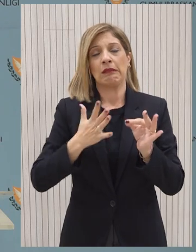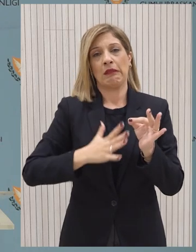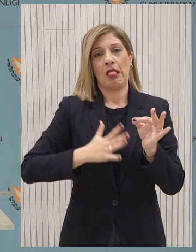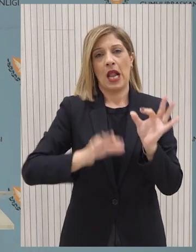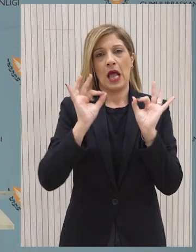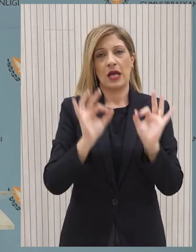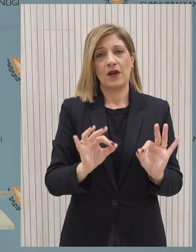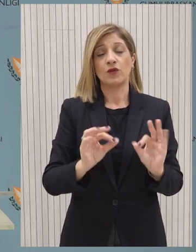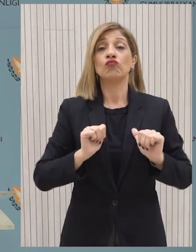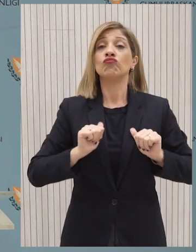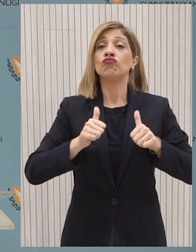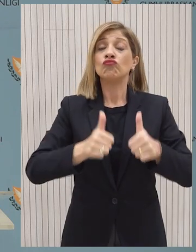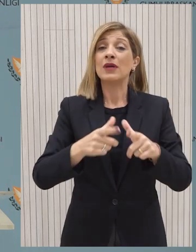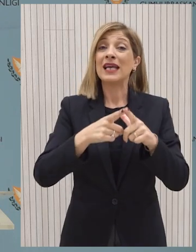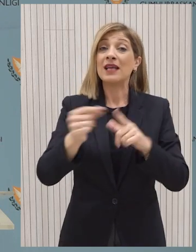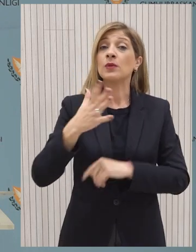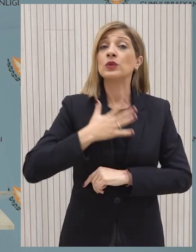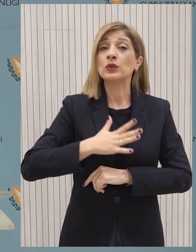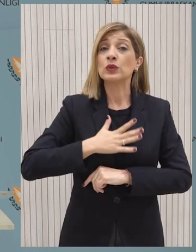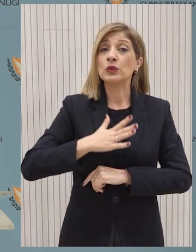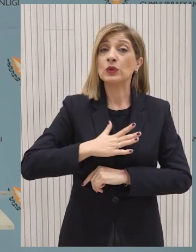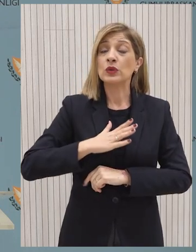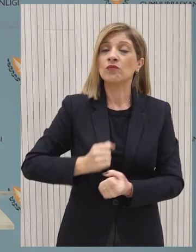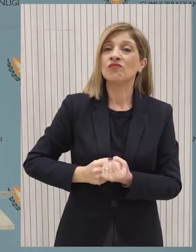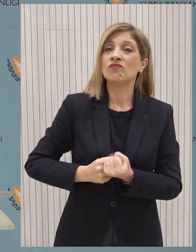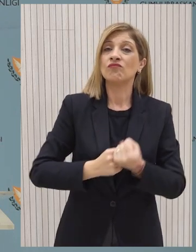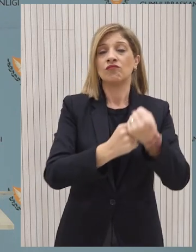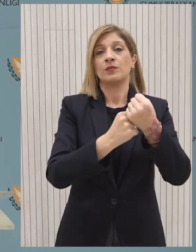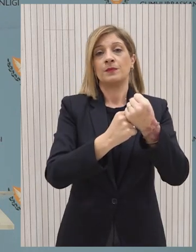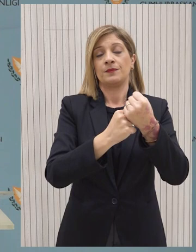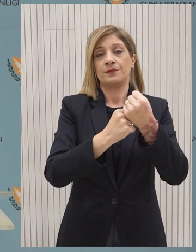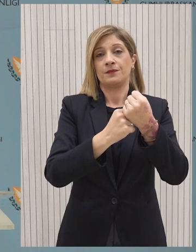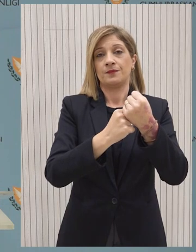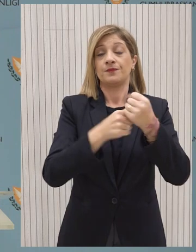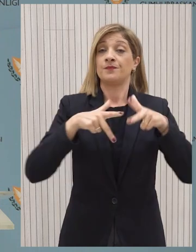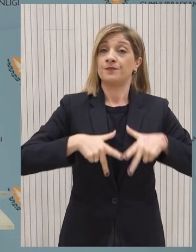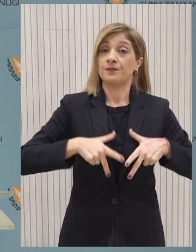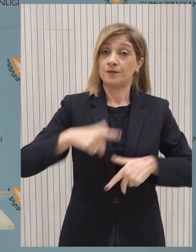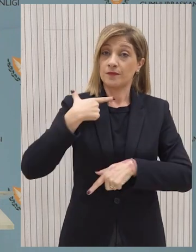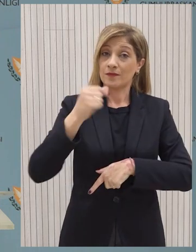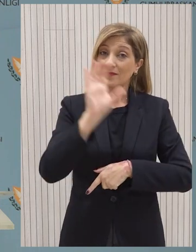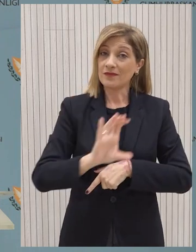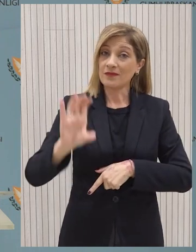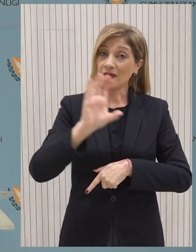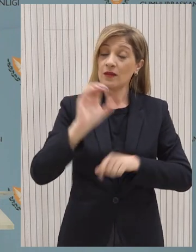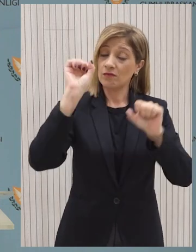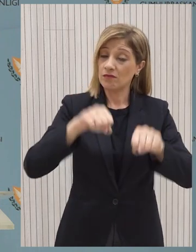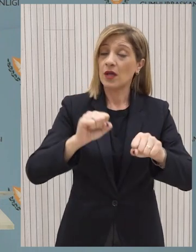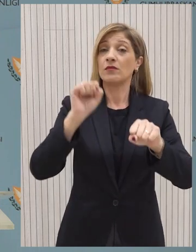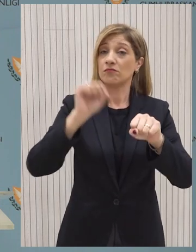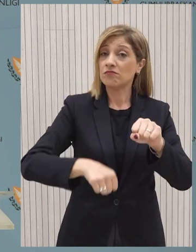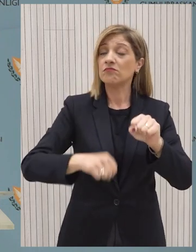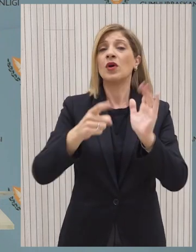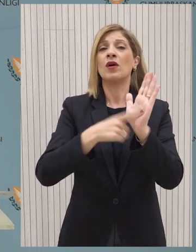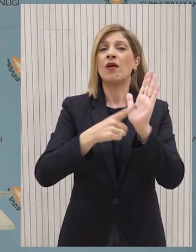Η πρωτοβουλία της Κυπριακής Δημοκρατίας, μετά την στήριξη που την χάνει τόσο από πλευράς κρατών-μελών της ΕΕ, θεσμών της